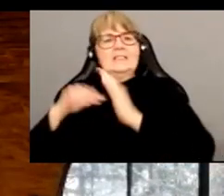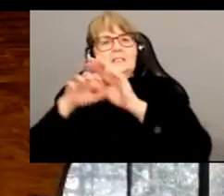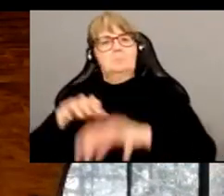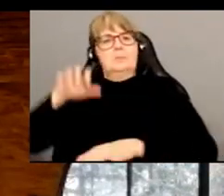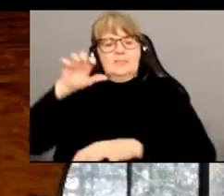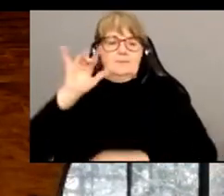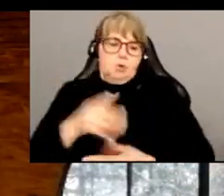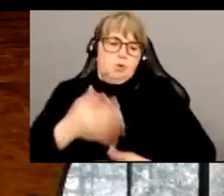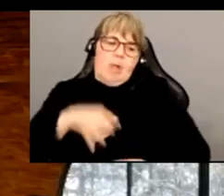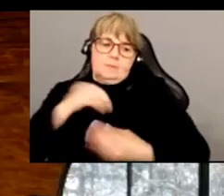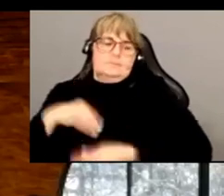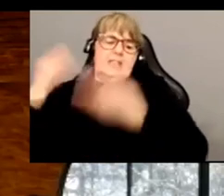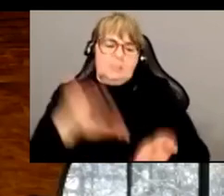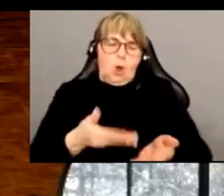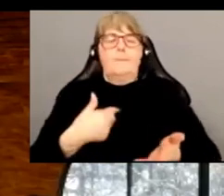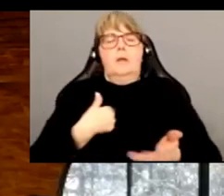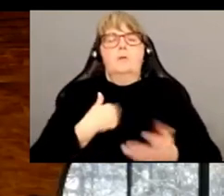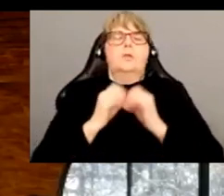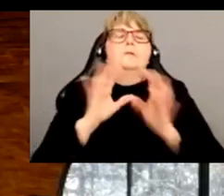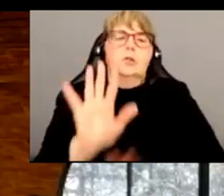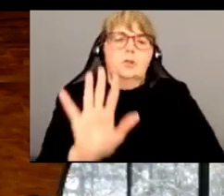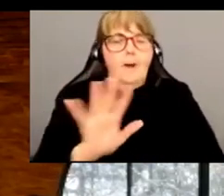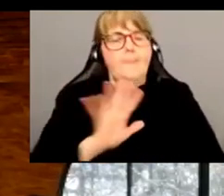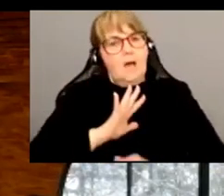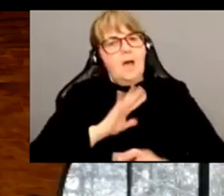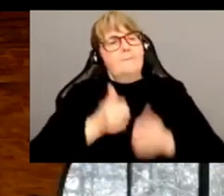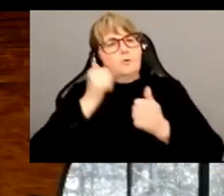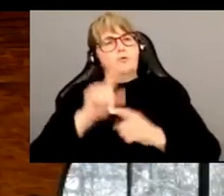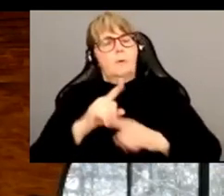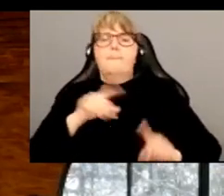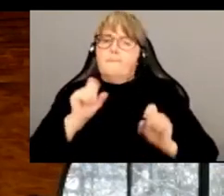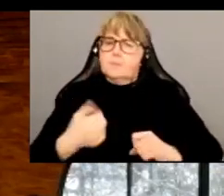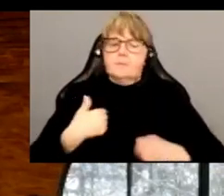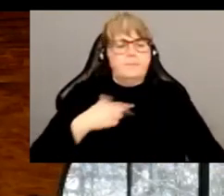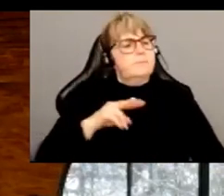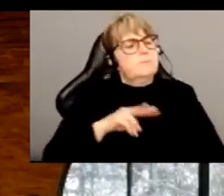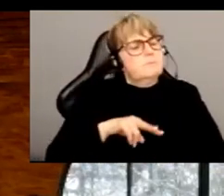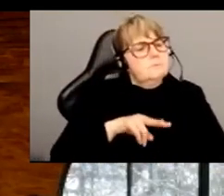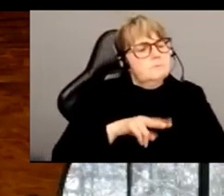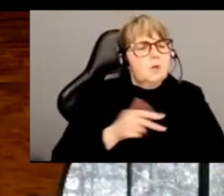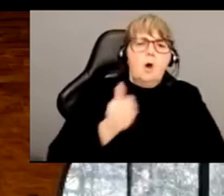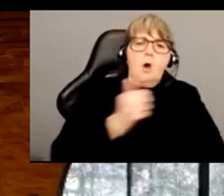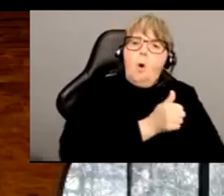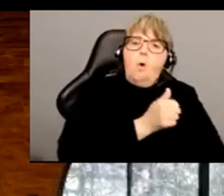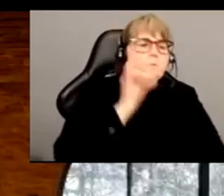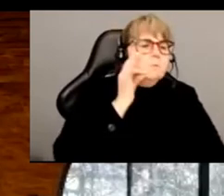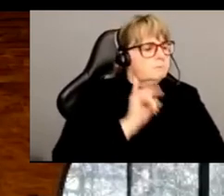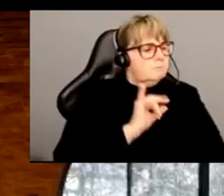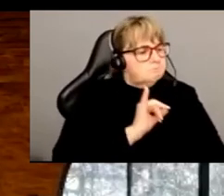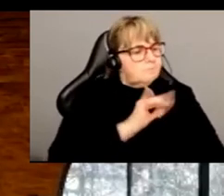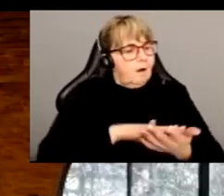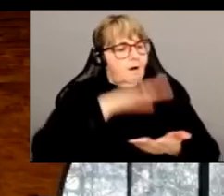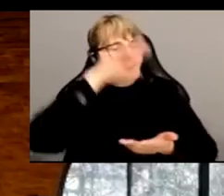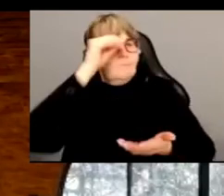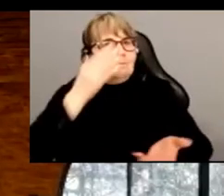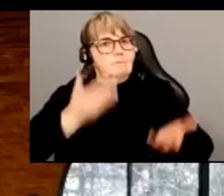vous devez l'accepter un point c'est tout. Évidemment, je caricature, mais de temps en temps beaucoup plus prêter l'oreille et s'intéresser aux travaux de d'autres spécialisations